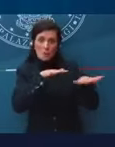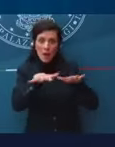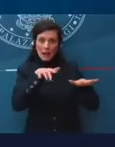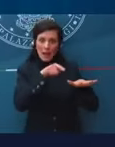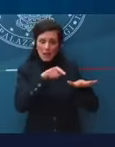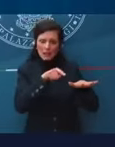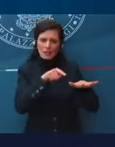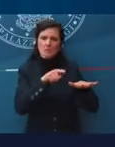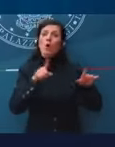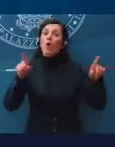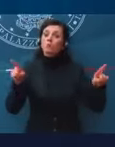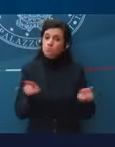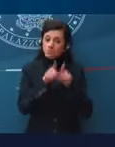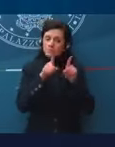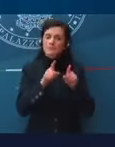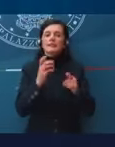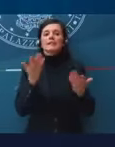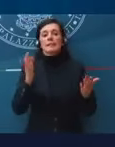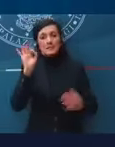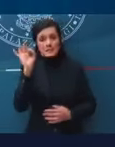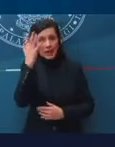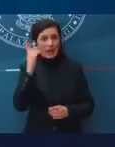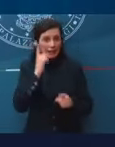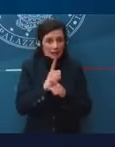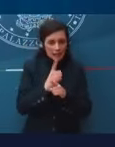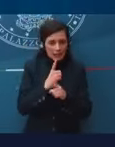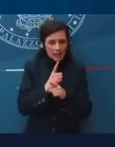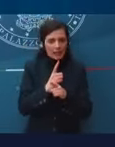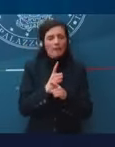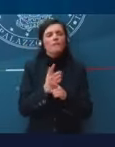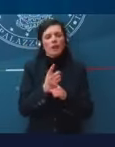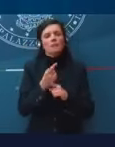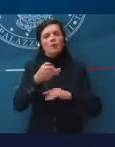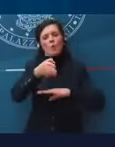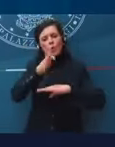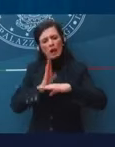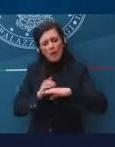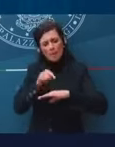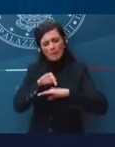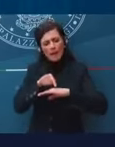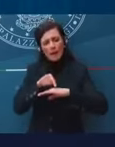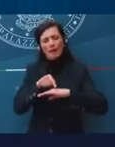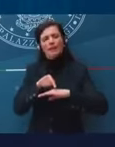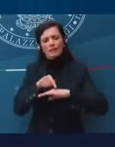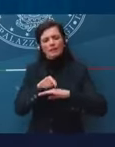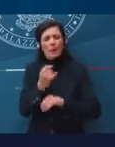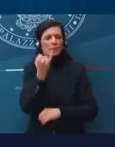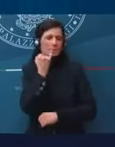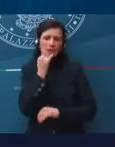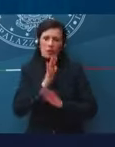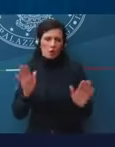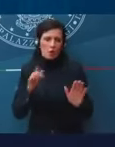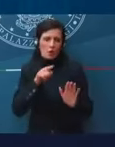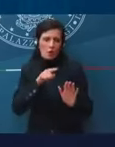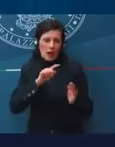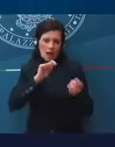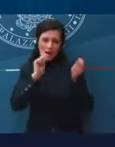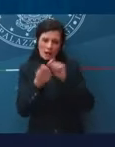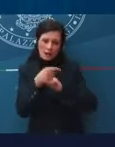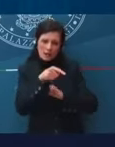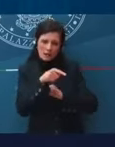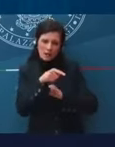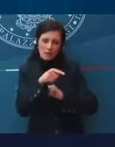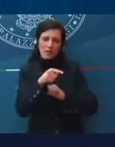se si deve fare, si fa solo per una parte particolarmente piccola della